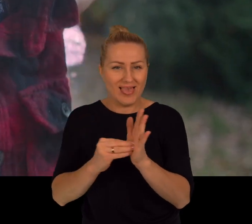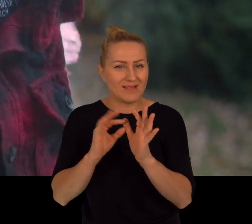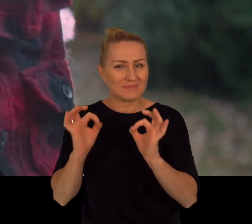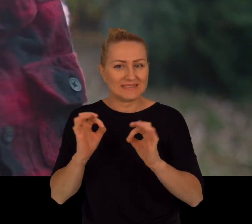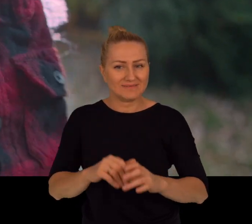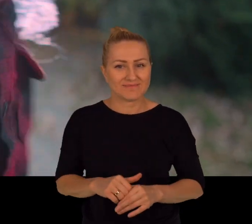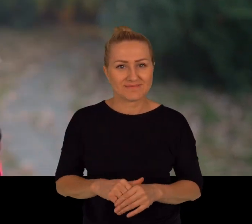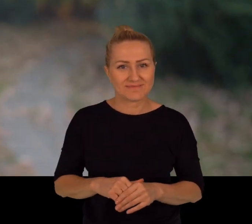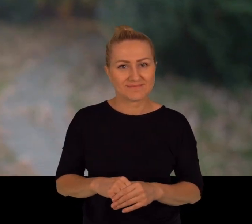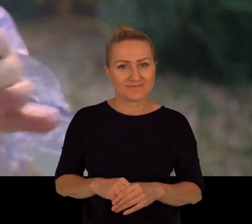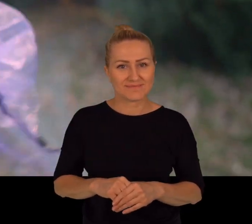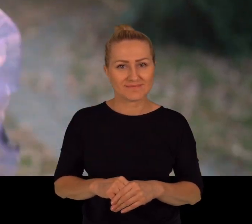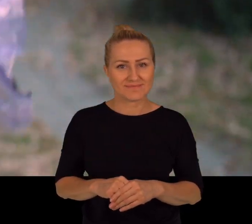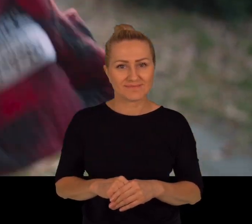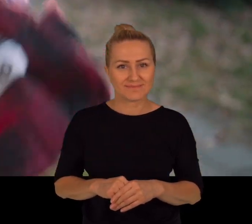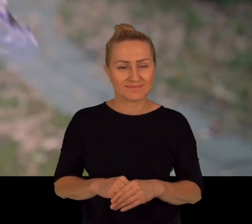Najklasyczniejsza.